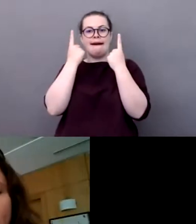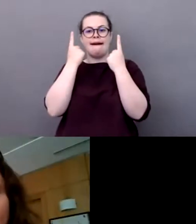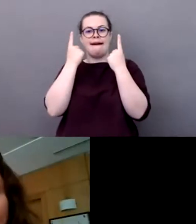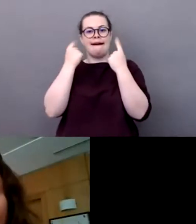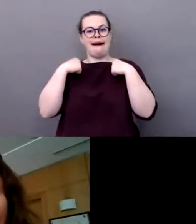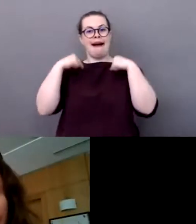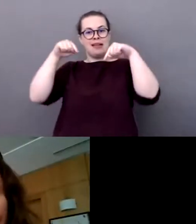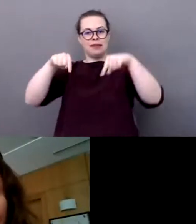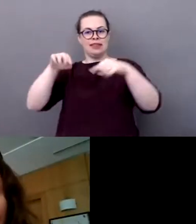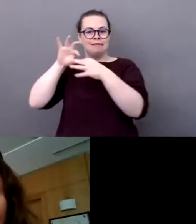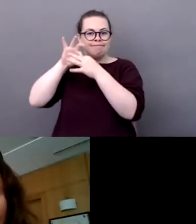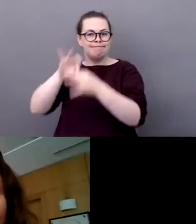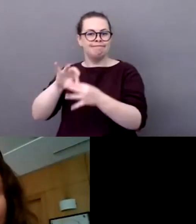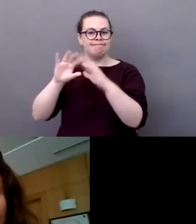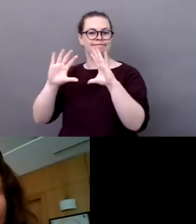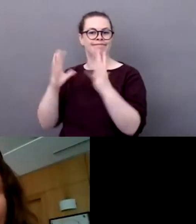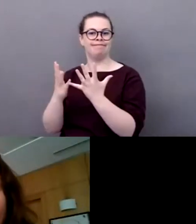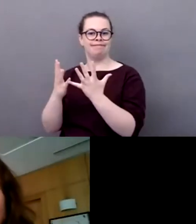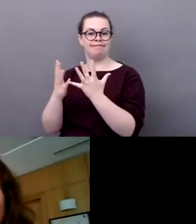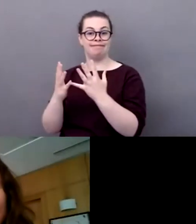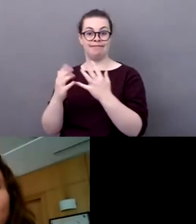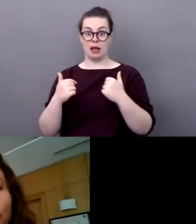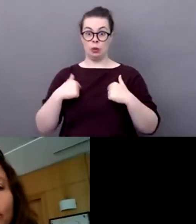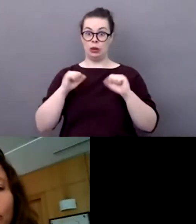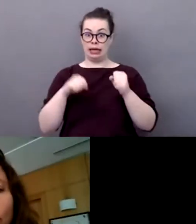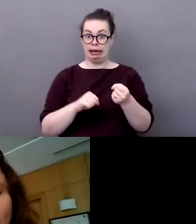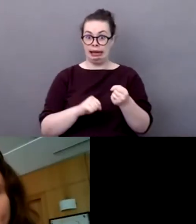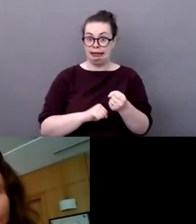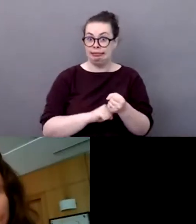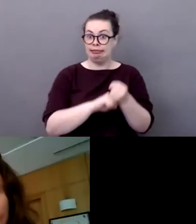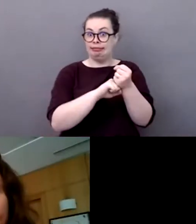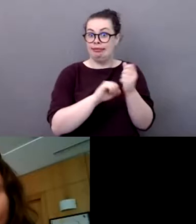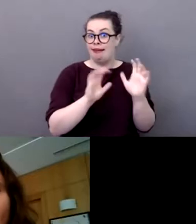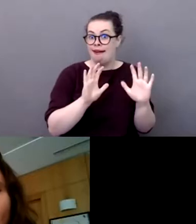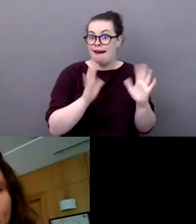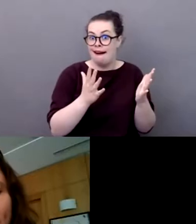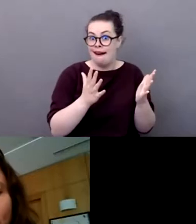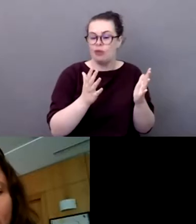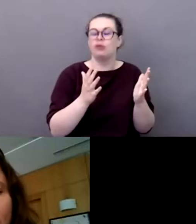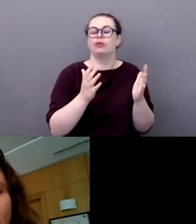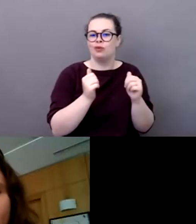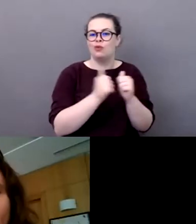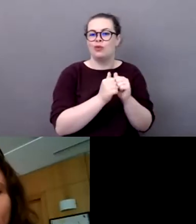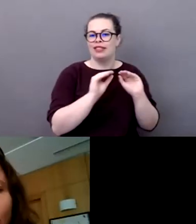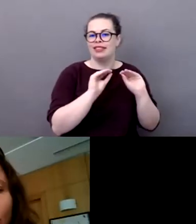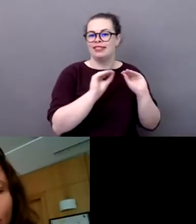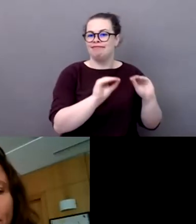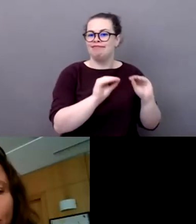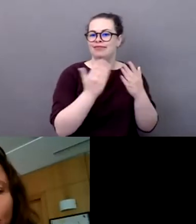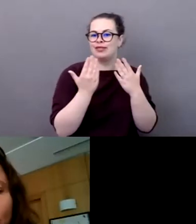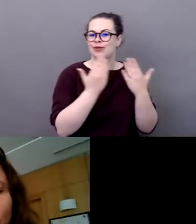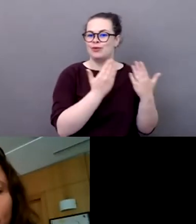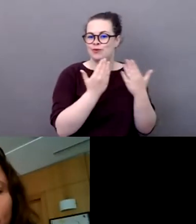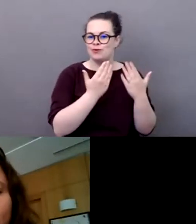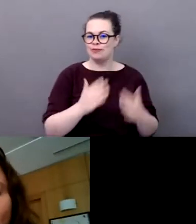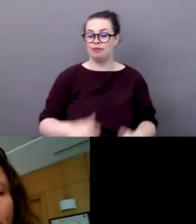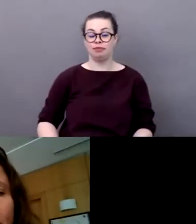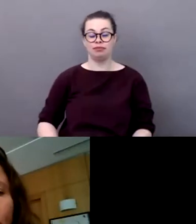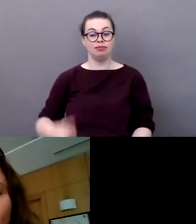avons signé une déclaration commune de tous les ministres des Sports en mai 2018 pour une vision